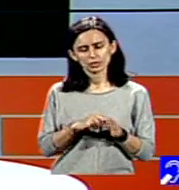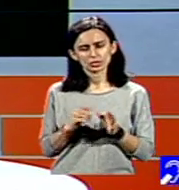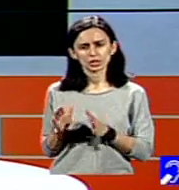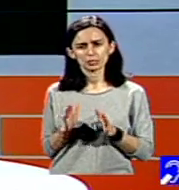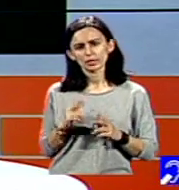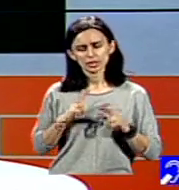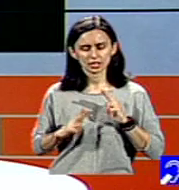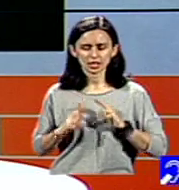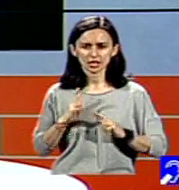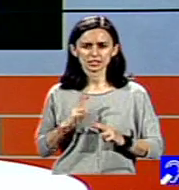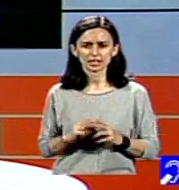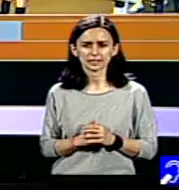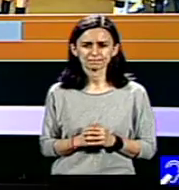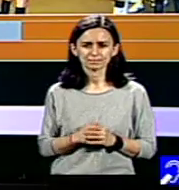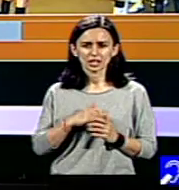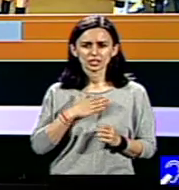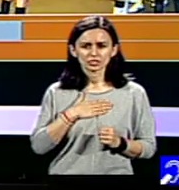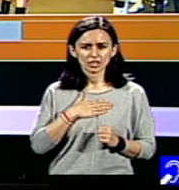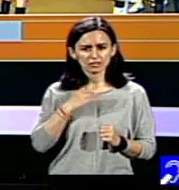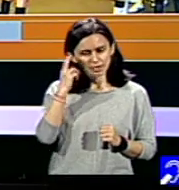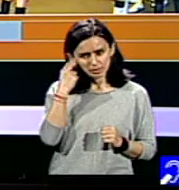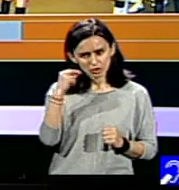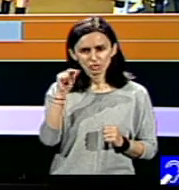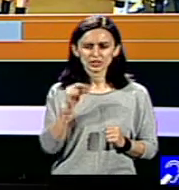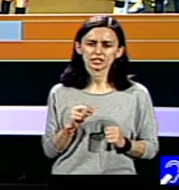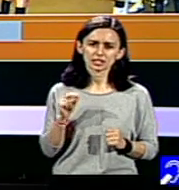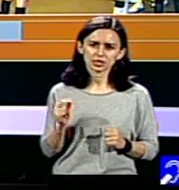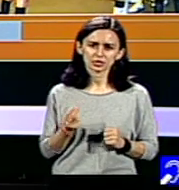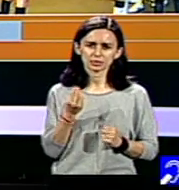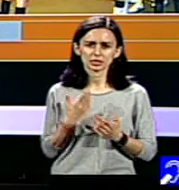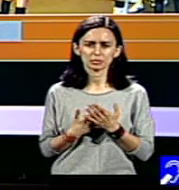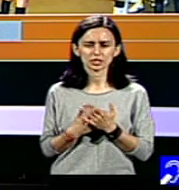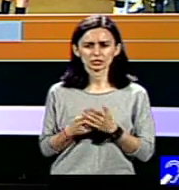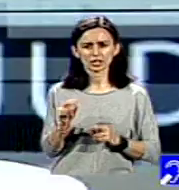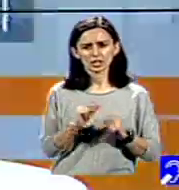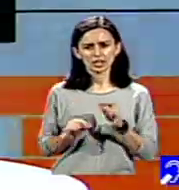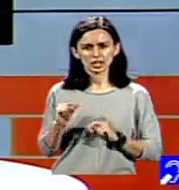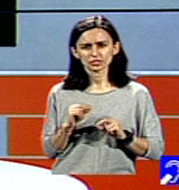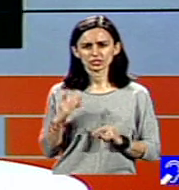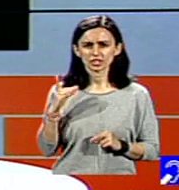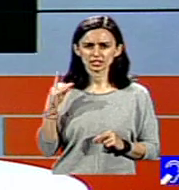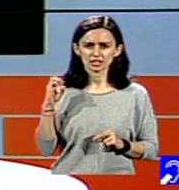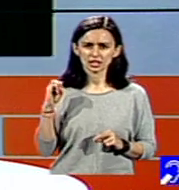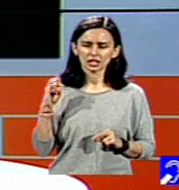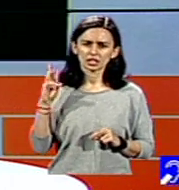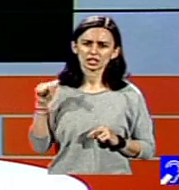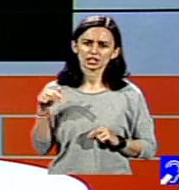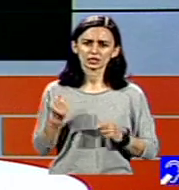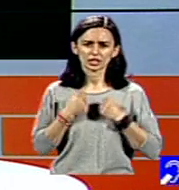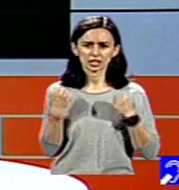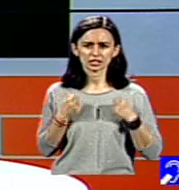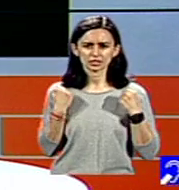respiro. Și aici avem o veste extraordinară, pentru că Asociația Down Activ Moldova și Dan Pălimariu